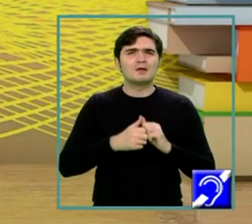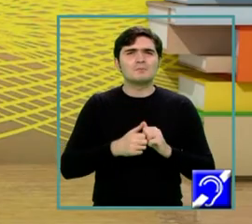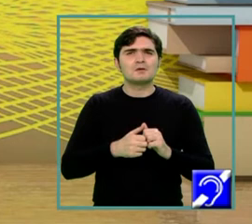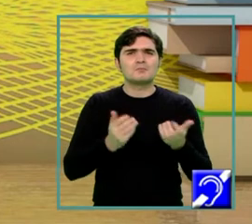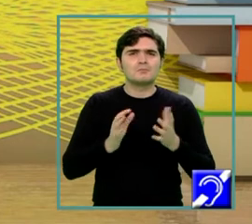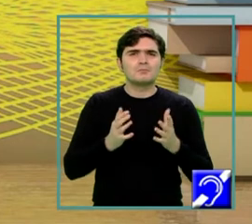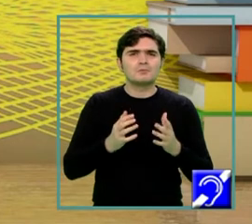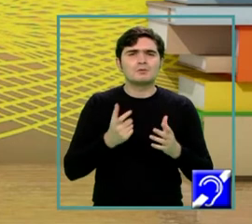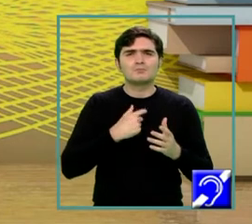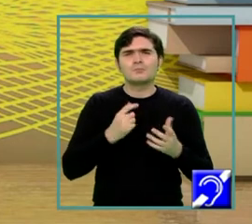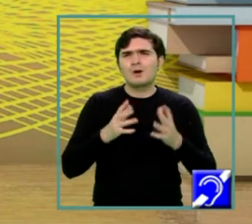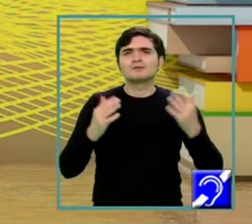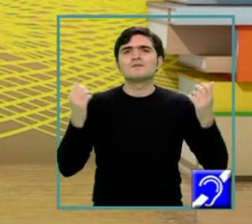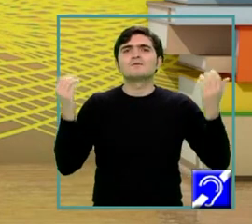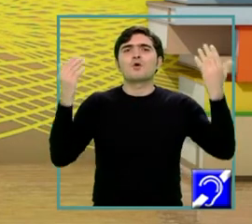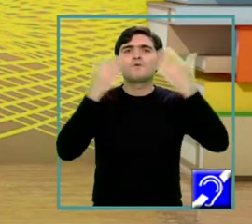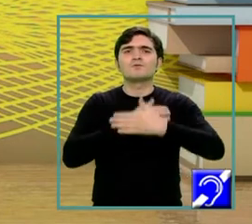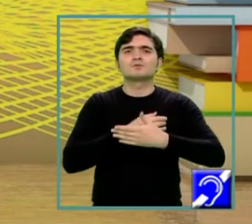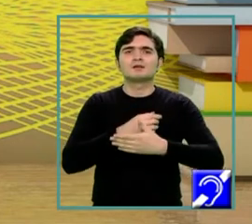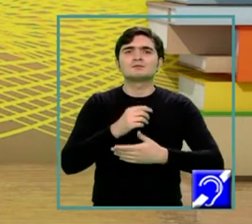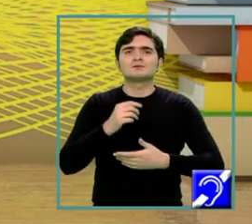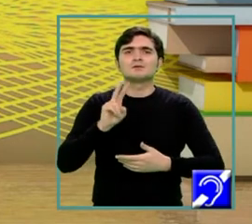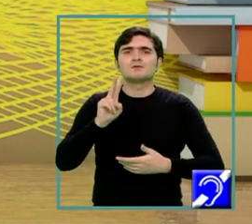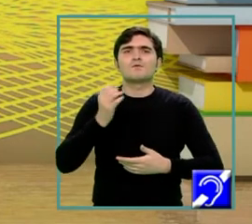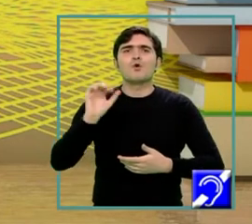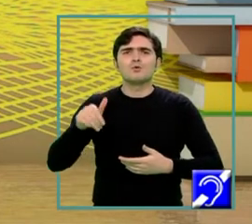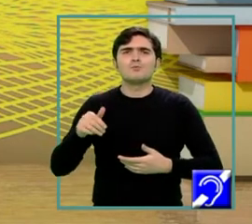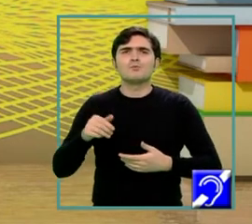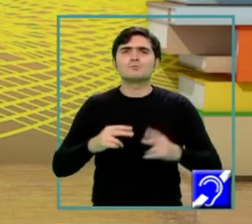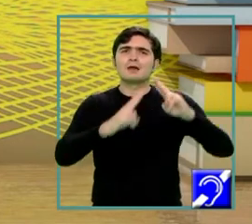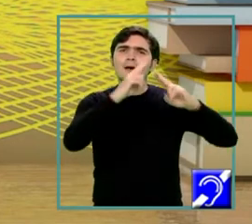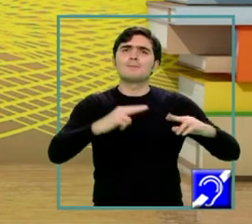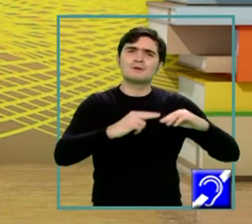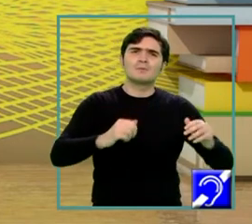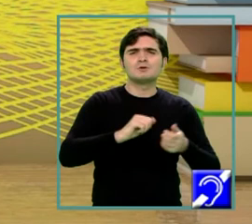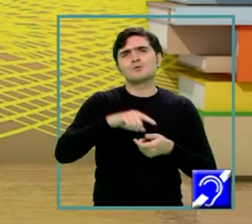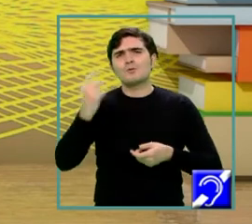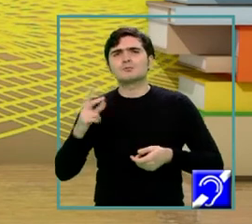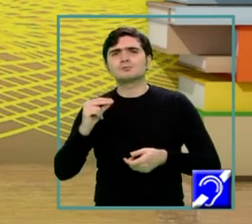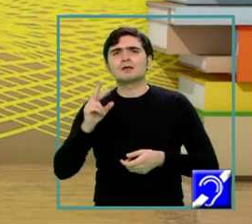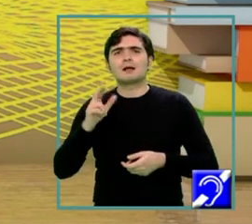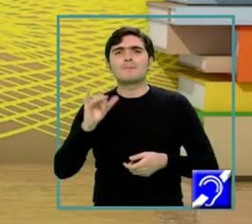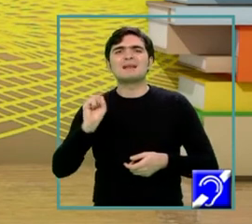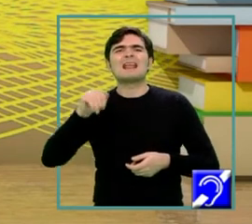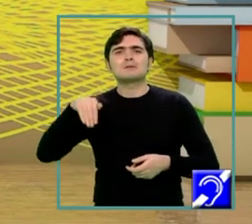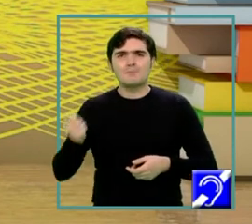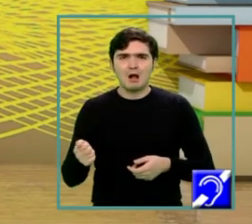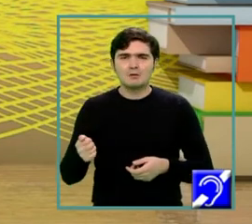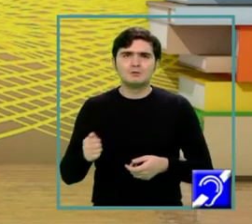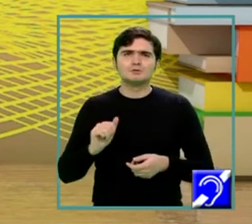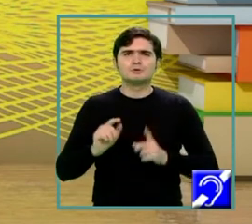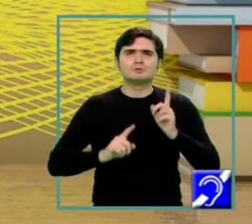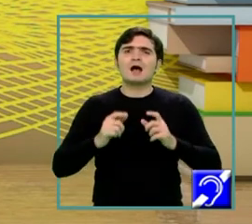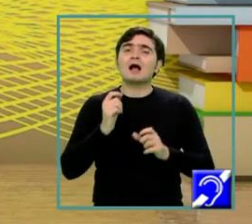să confundați volum de la prismă cu volum de la piramidă și atunci lucrând foarte multe probleme veți